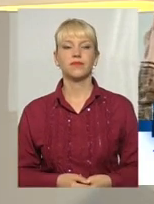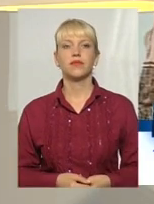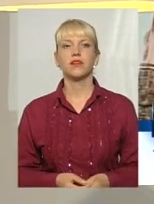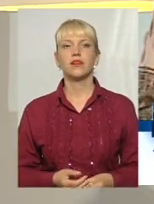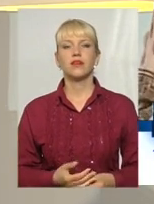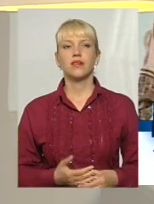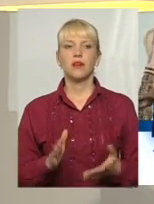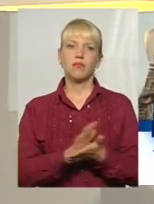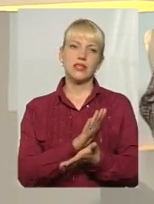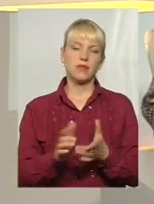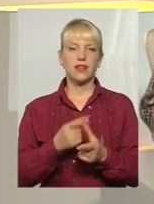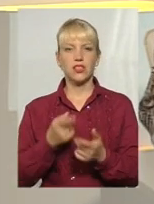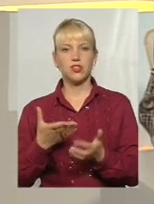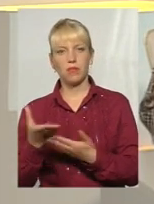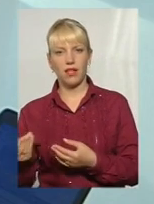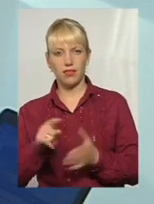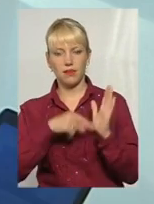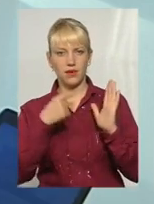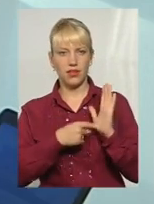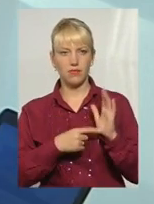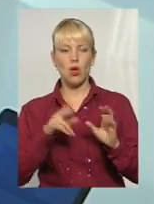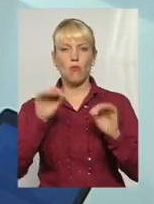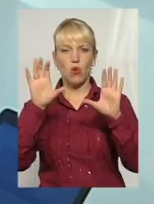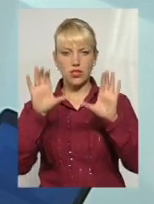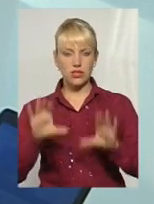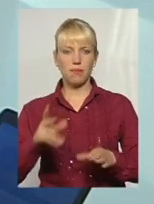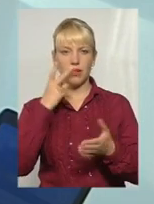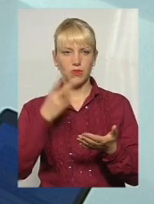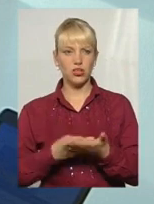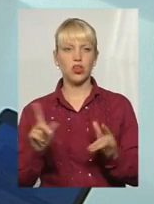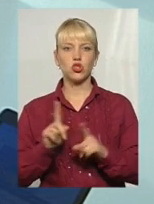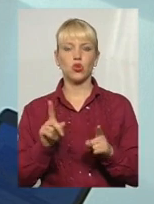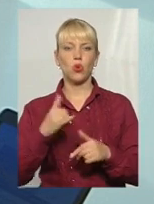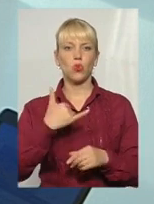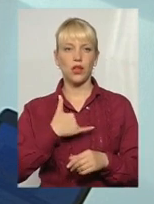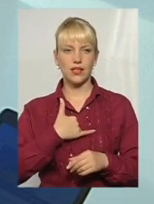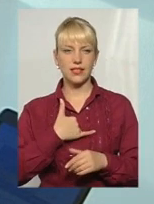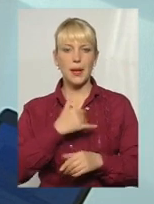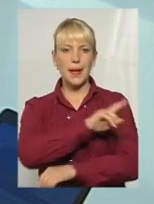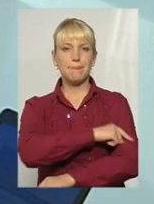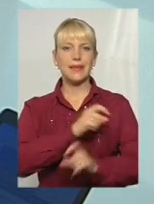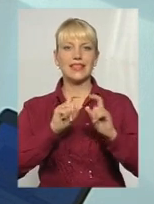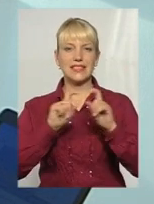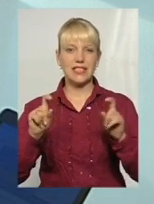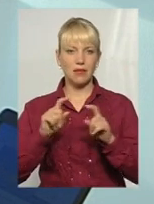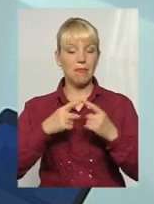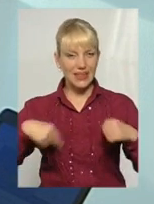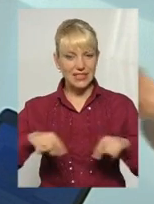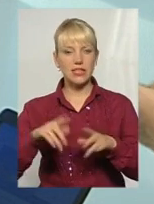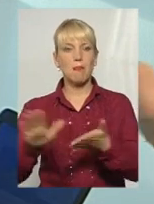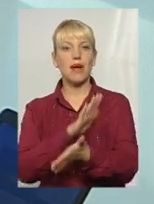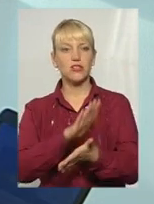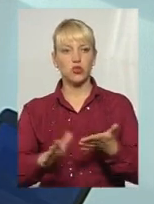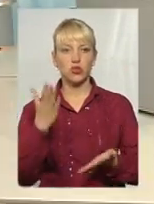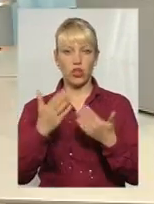Отже, безплатне чи платне? Ну, дивіться, Конституція передбачає, що в нас медицина безкоштовна. Якщо, я